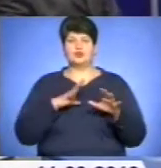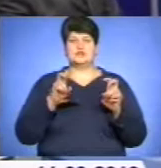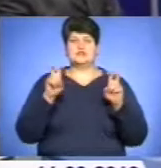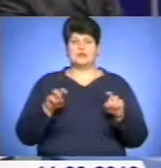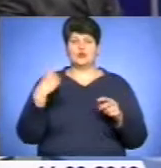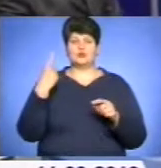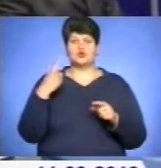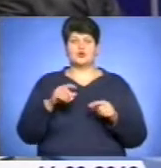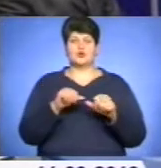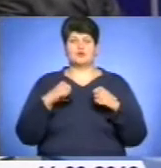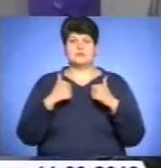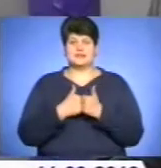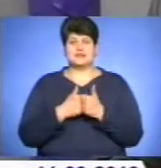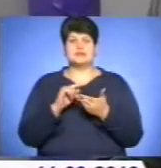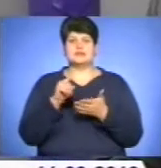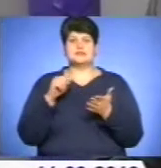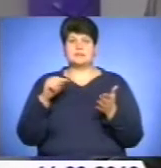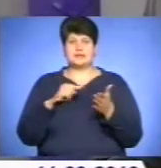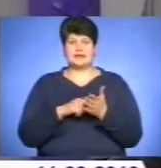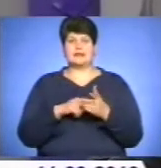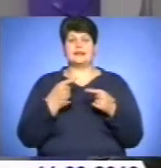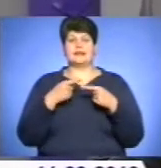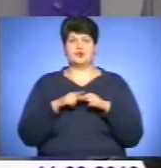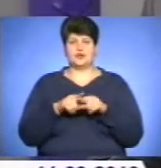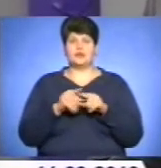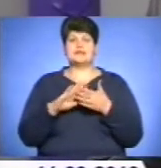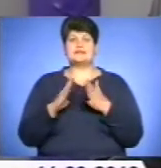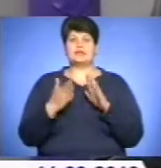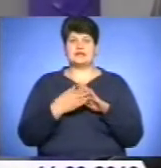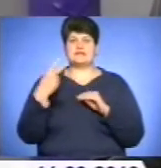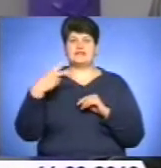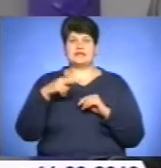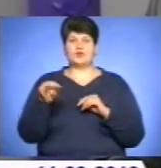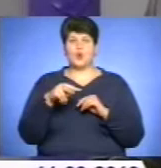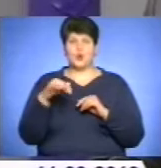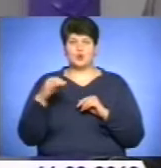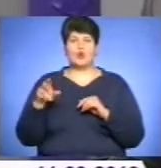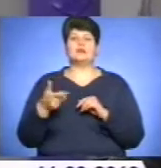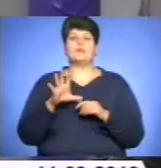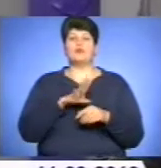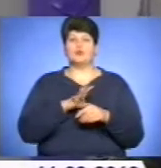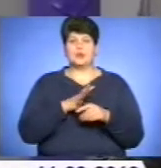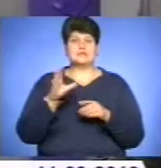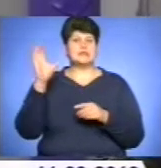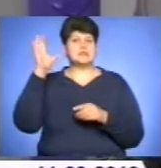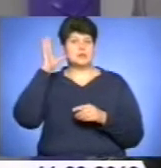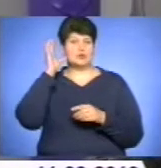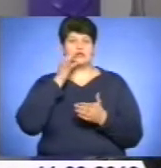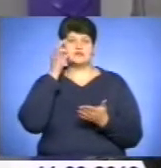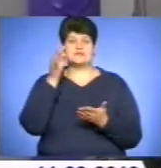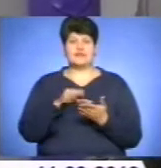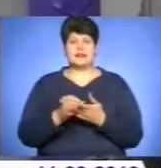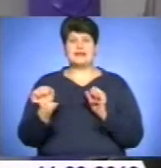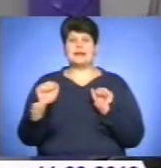комісії з питань техногенно-екологічної безпеки та надзвичайних ситуацій 20 лютого, де було заслухано звіти керівників